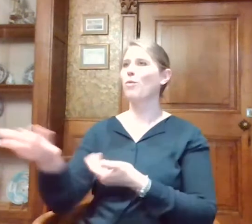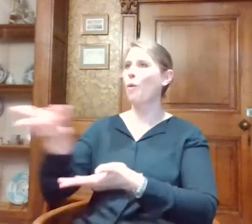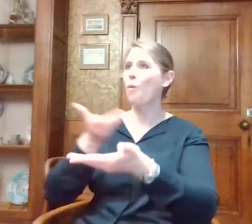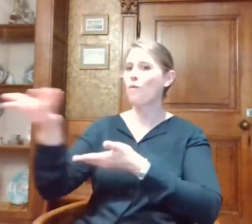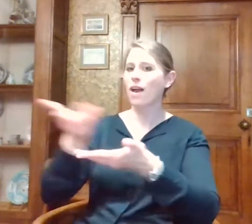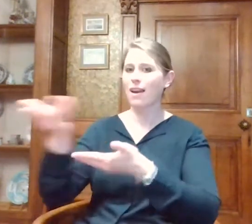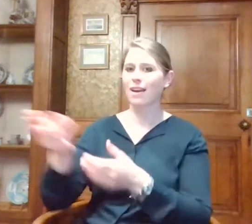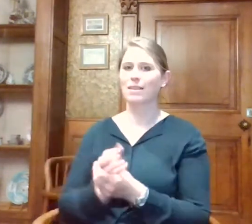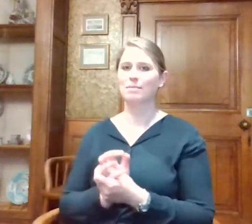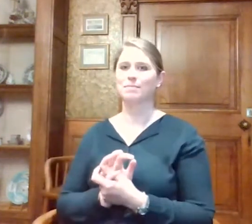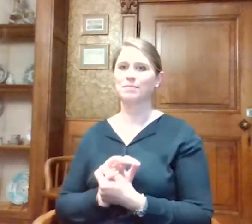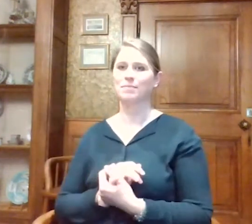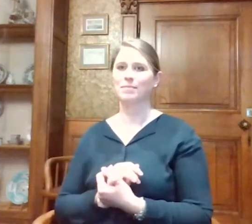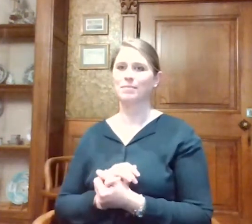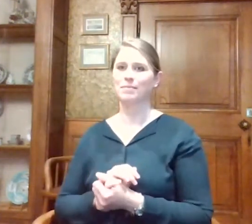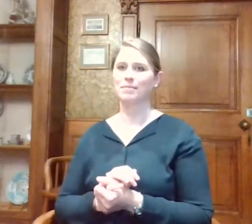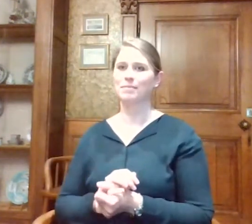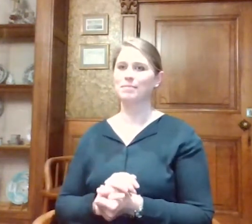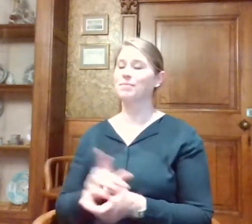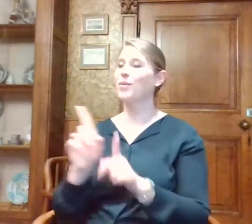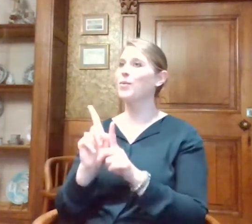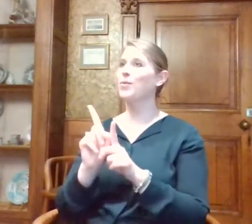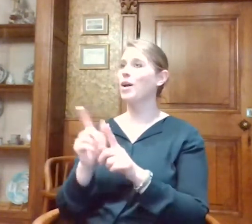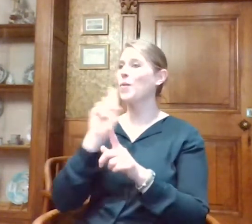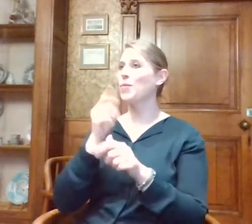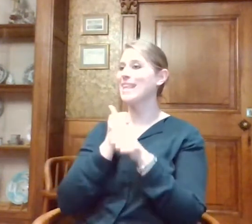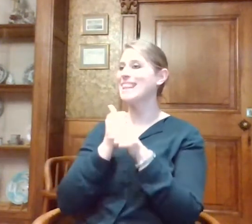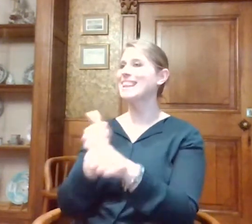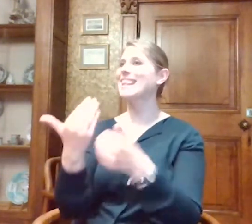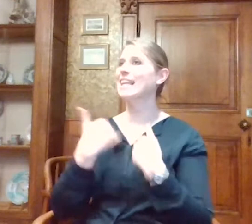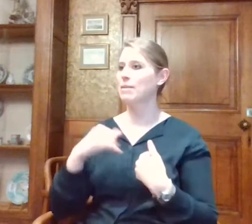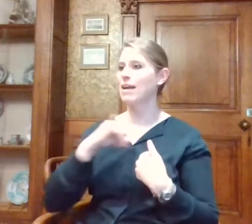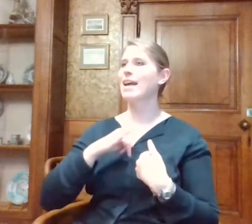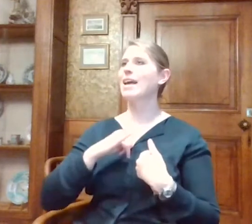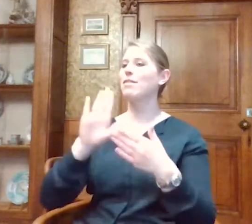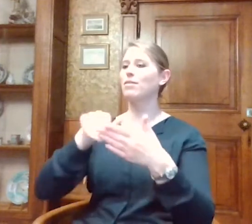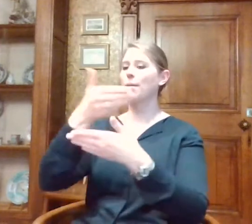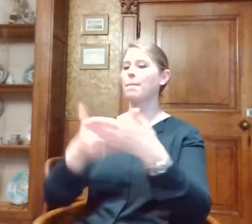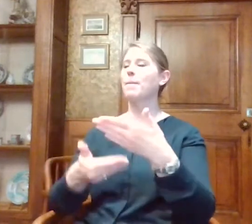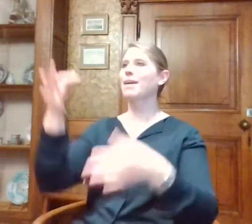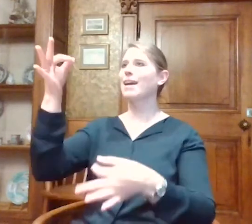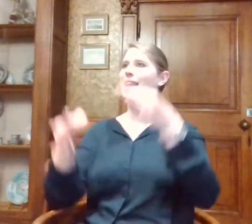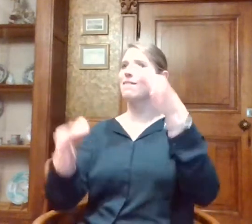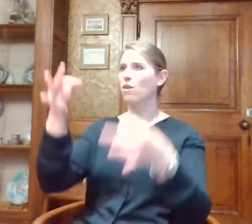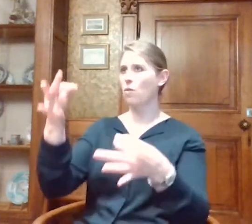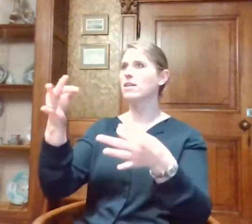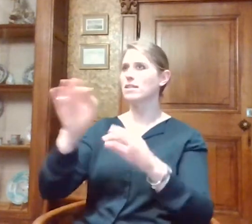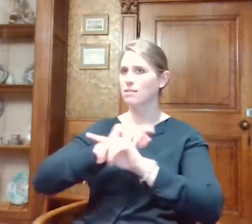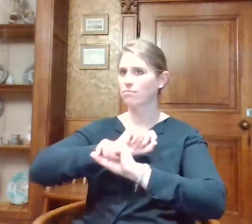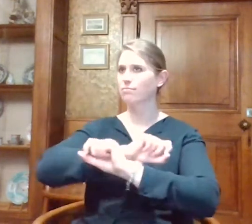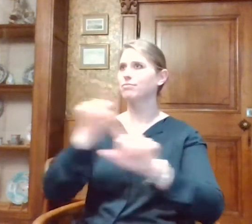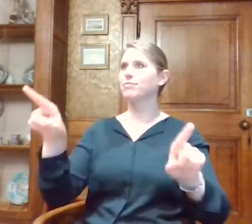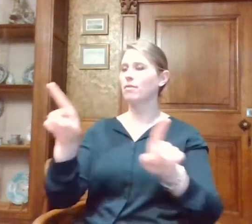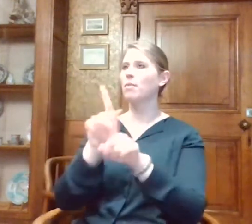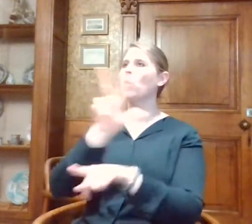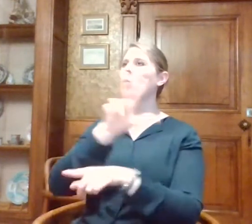gaan. Dan de deelnemers zeg ik nu nog dat er een evaluatieformulier opkomst is. Maar ook dat op